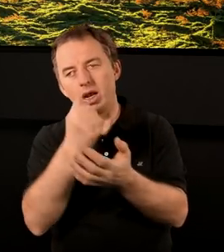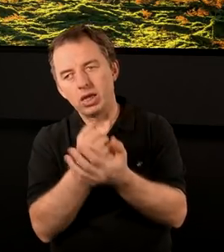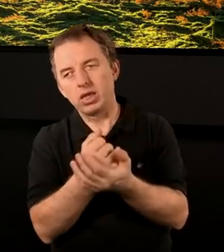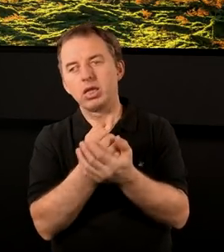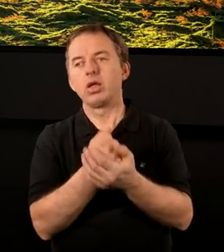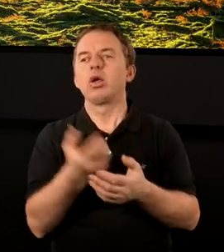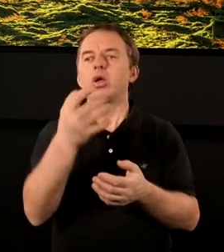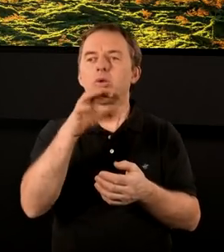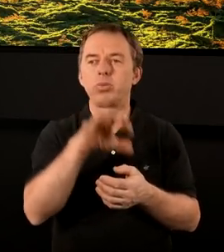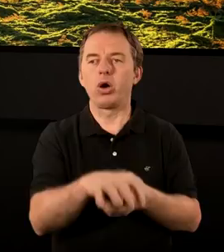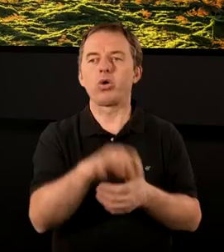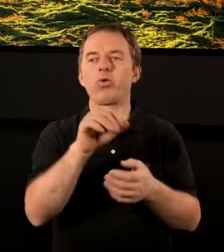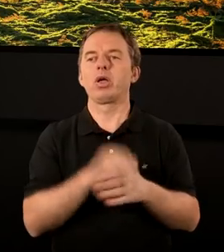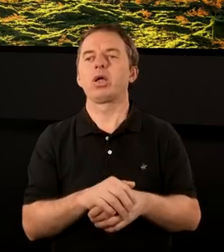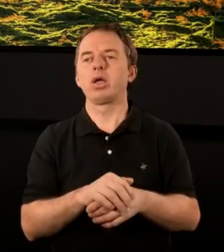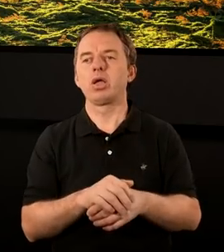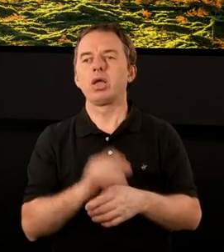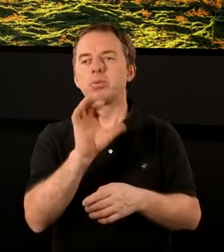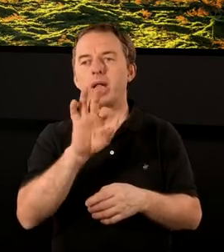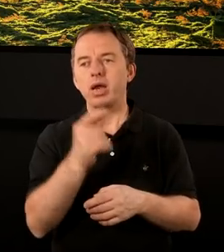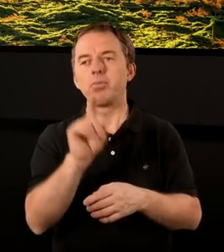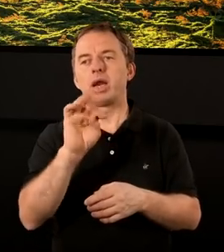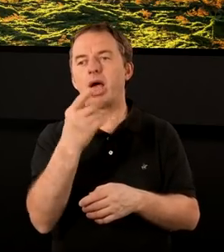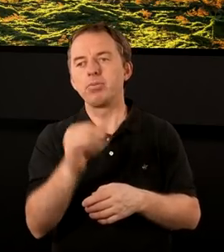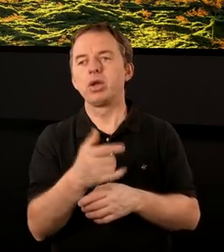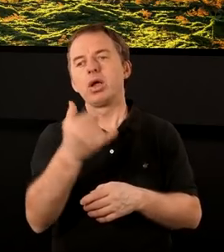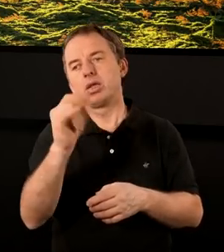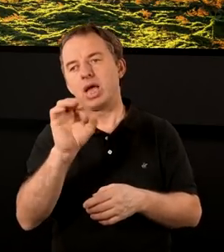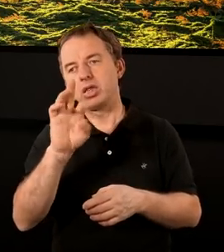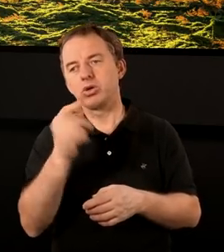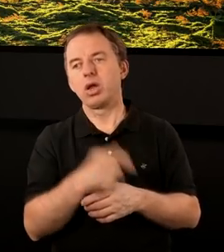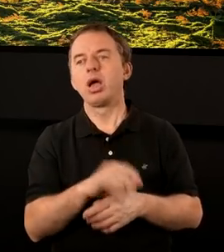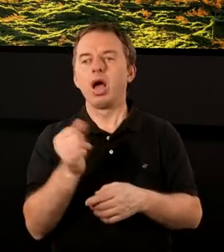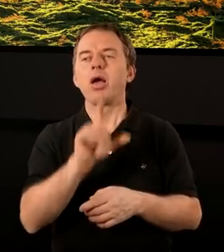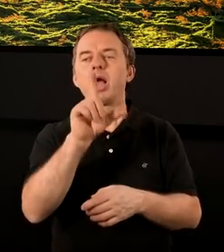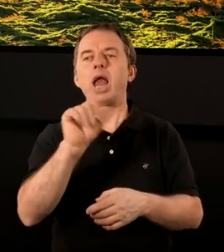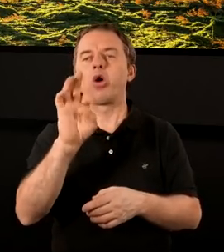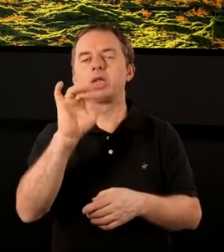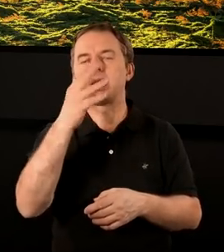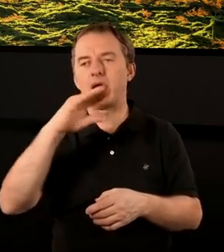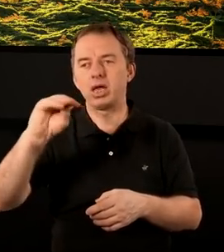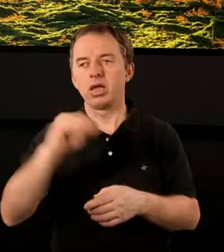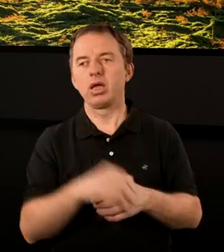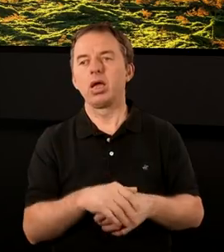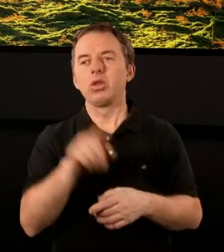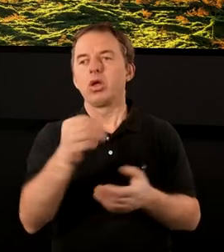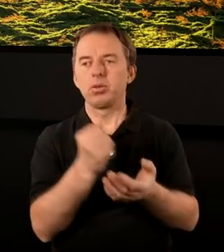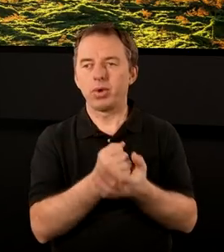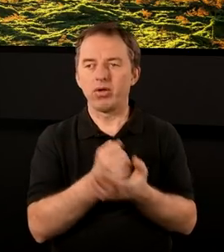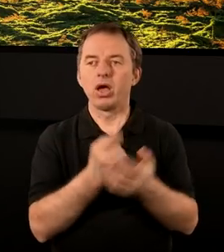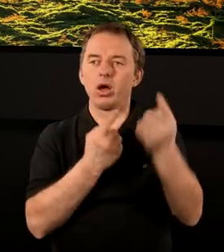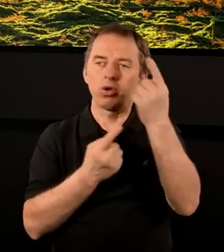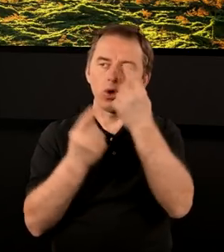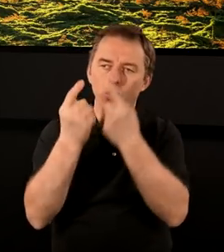listy do zborów i smyrnie, i pergamonie, i teatyrze, aż po laudyce. Ale to jest